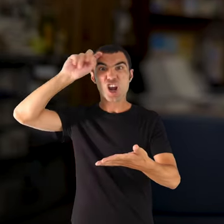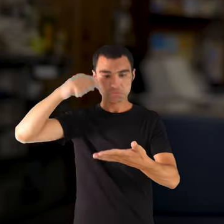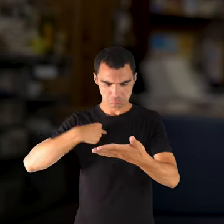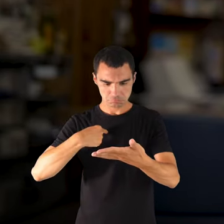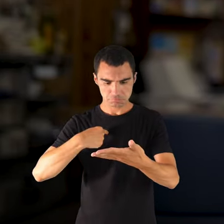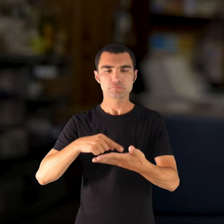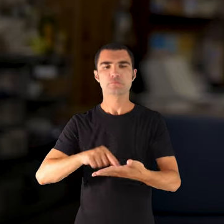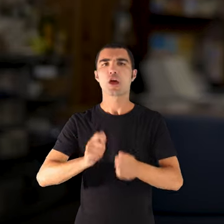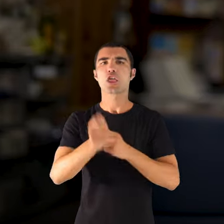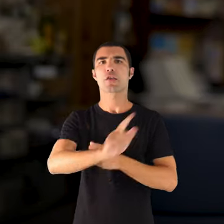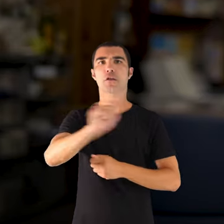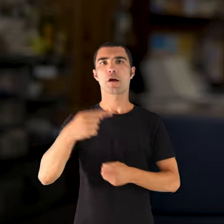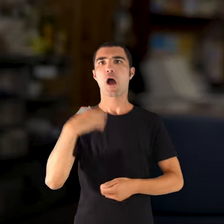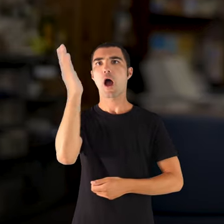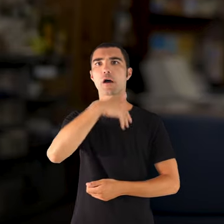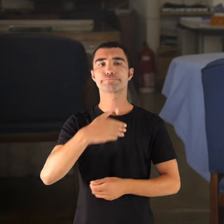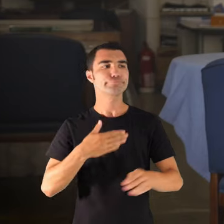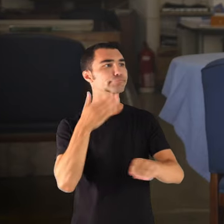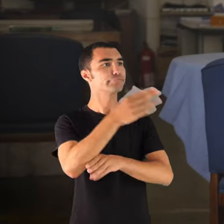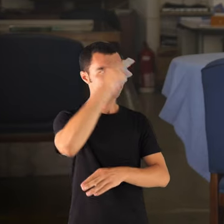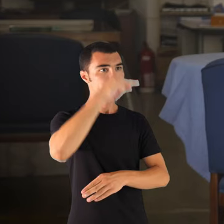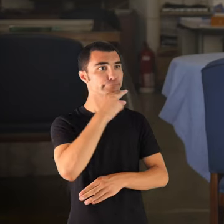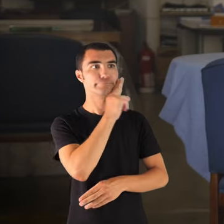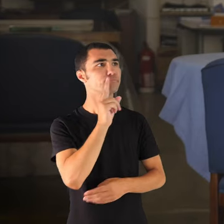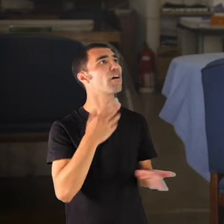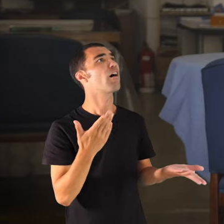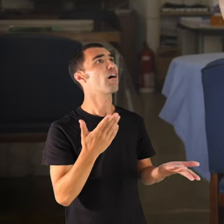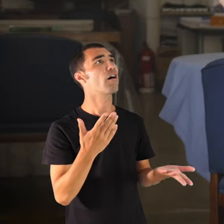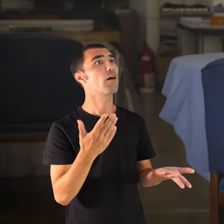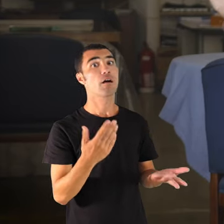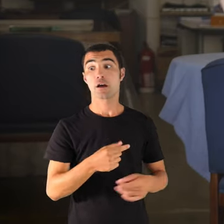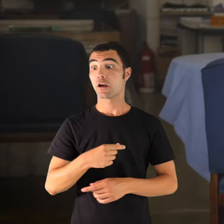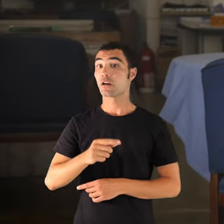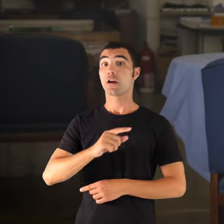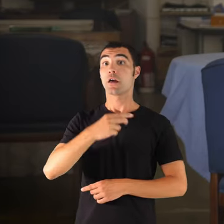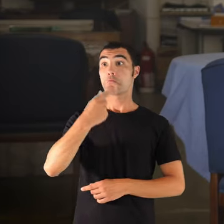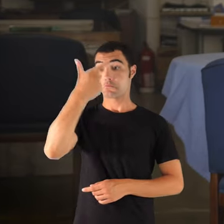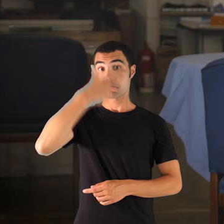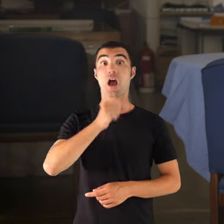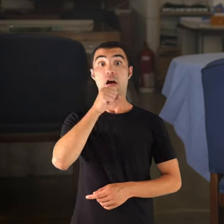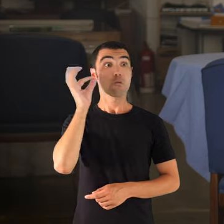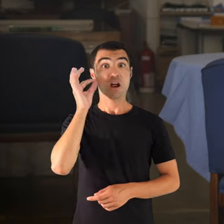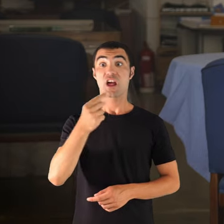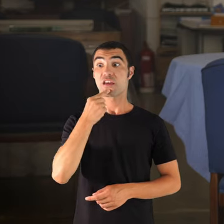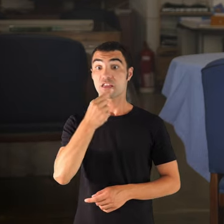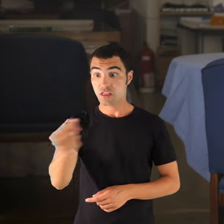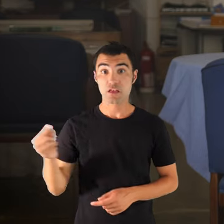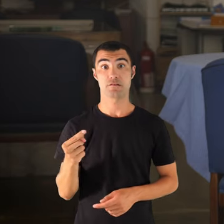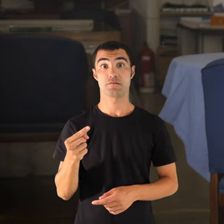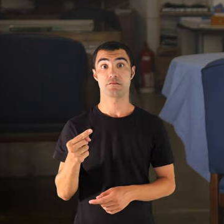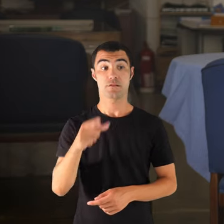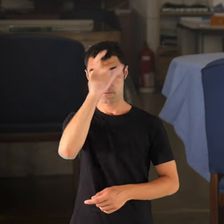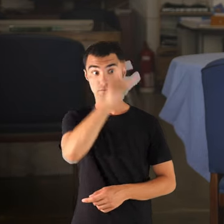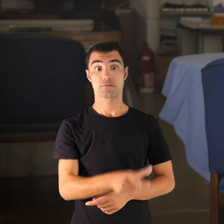quan arribava a Canostra mon pare i ma mare m'assolaven. I gràcies a la predina des Capapuix, que era una de les dones